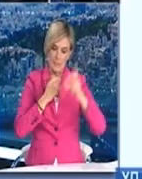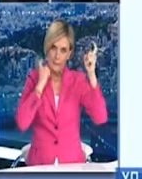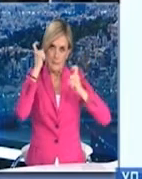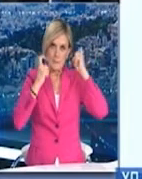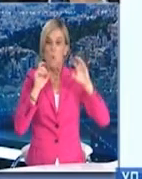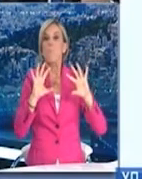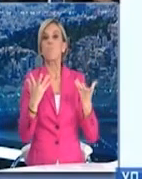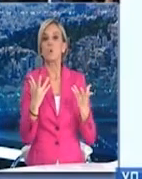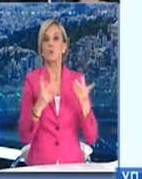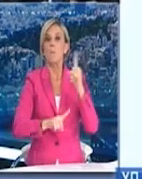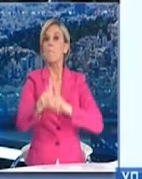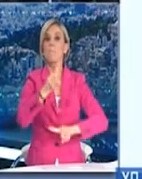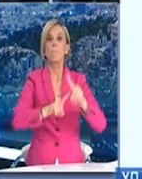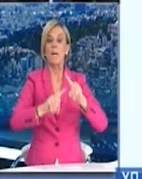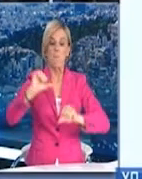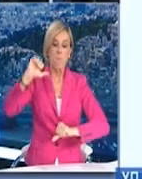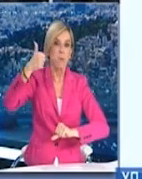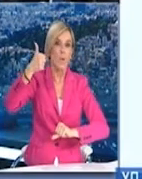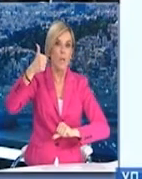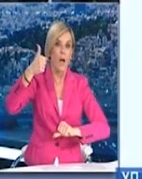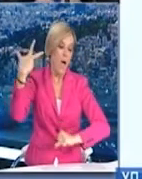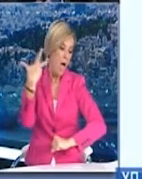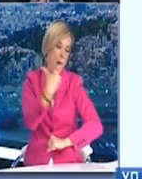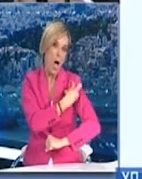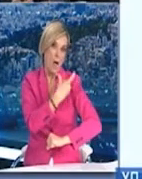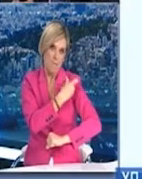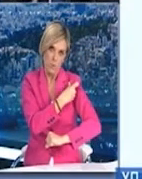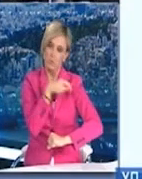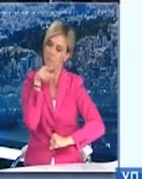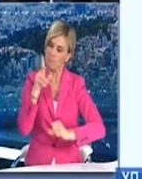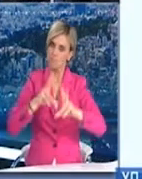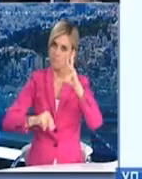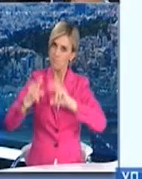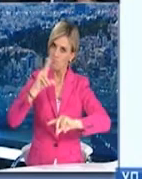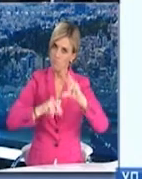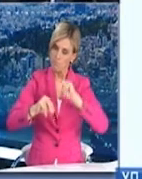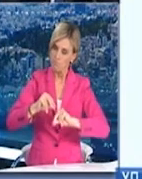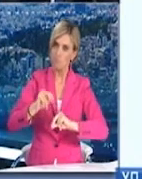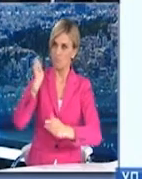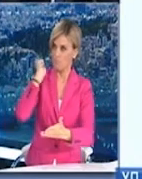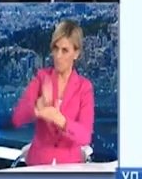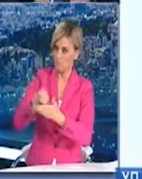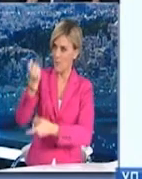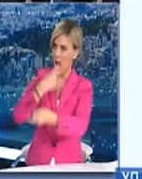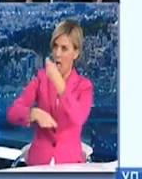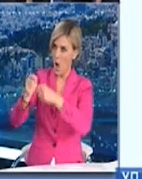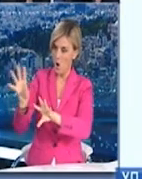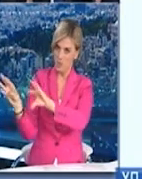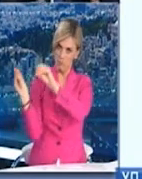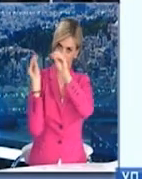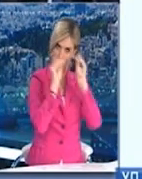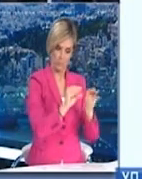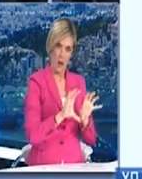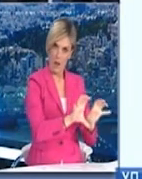υλοποιεί σε σειρά συνεδριάσεων το project ανάλογα με τις ποσότητες των εμβολίων και την προτεραιοποίηση που έχει να κάνει πρώτα απ' όλα,